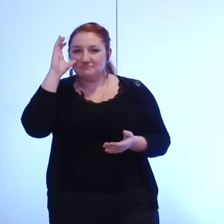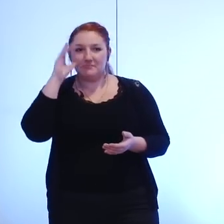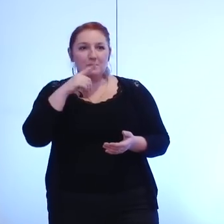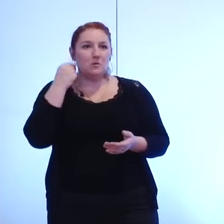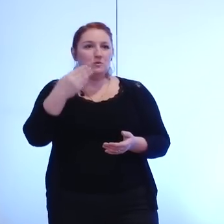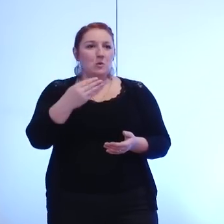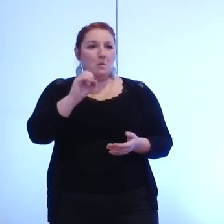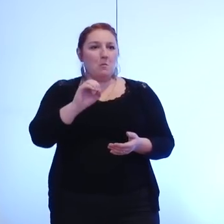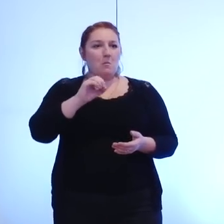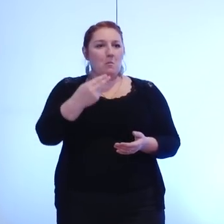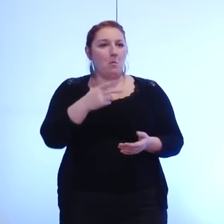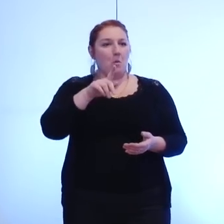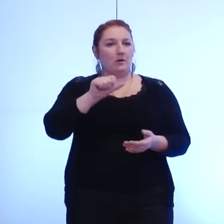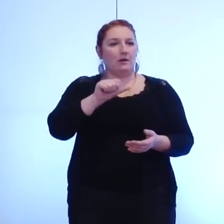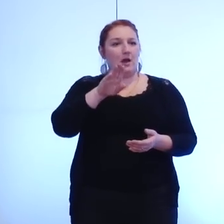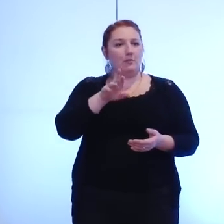gaburu